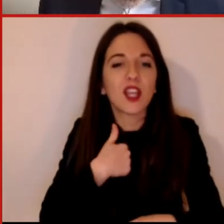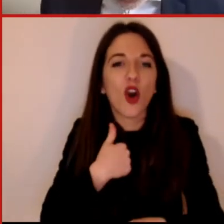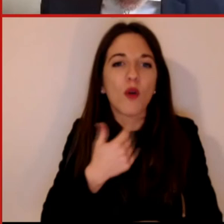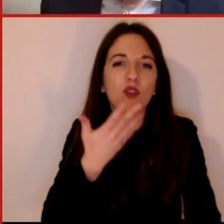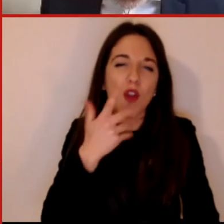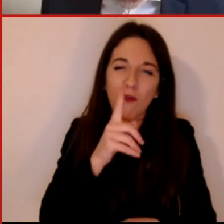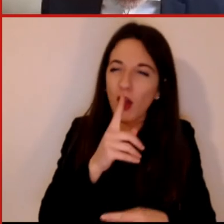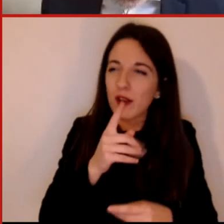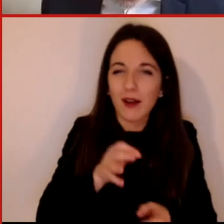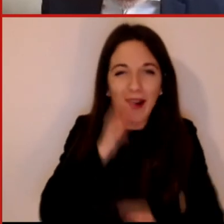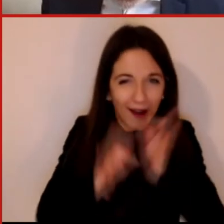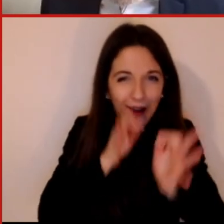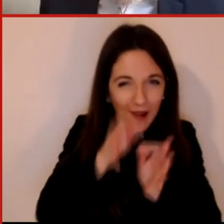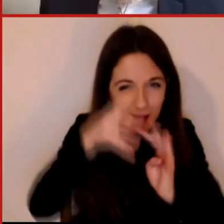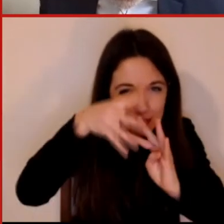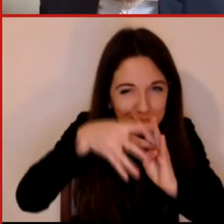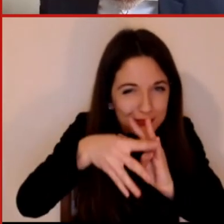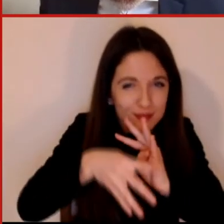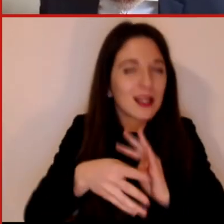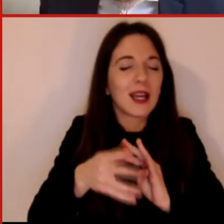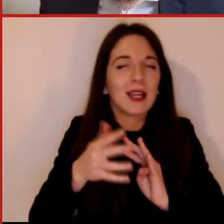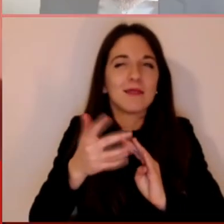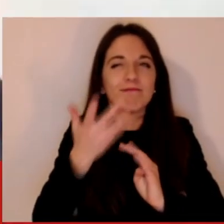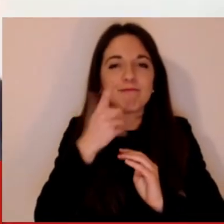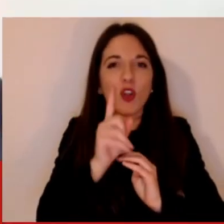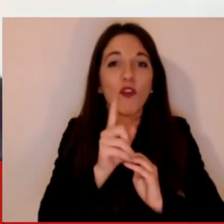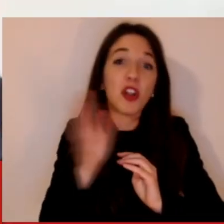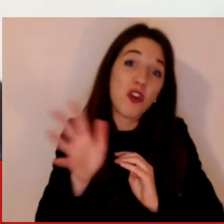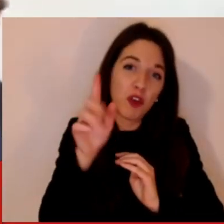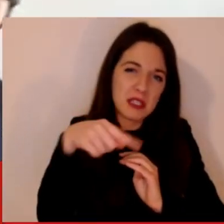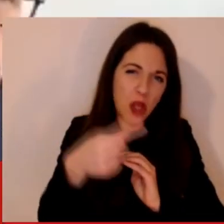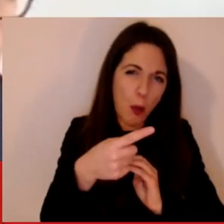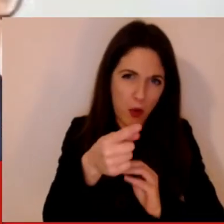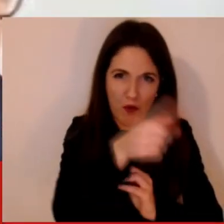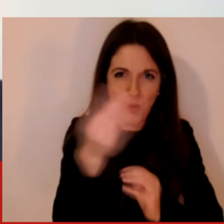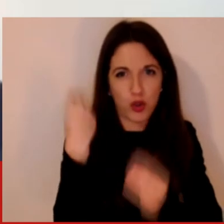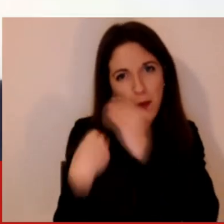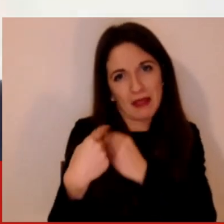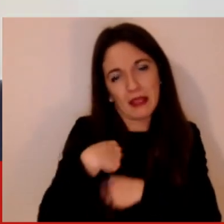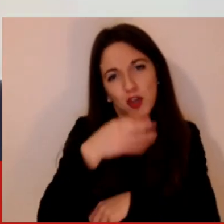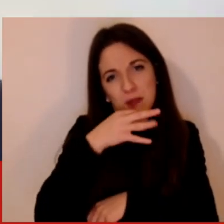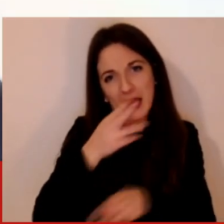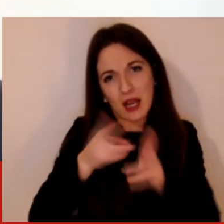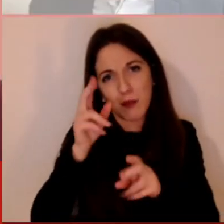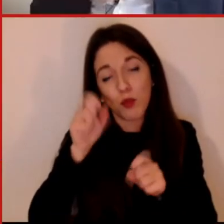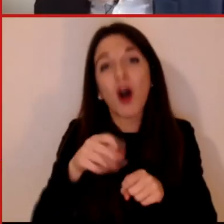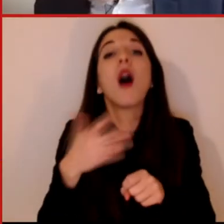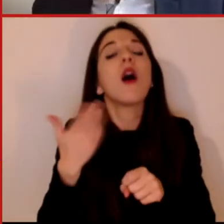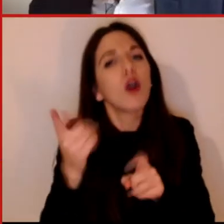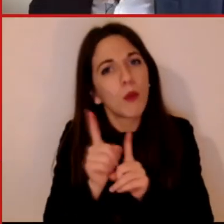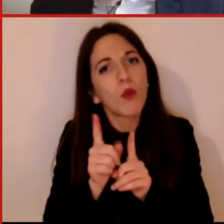andare troppo oltre, poi riusciamo magari a parlarne di più, però è importante capire come i dati qui